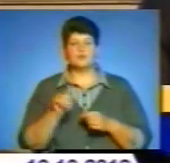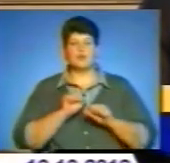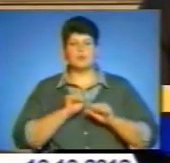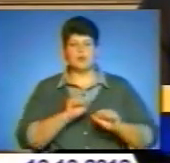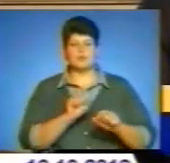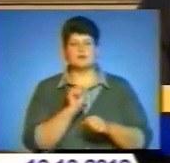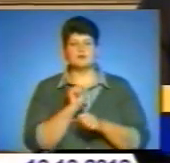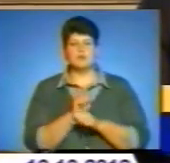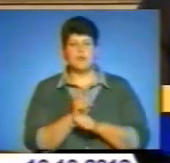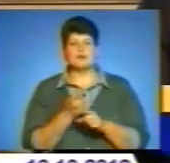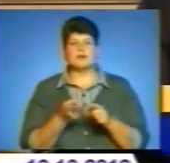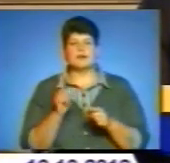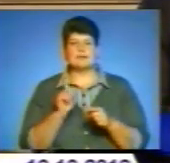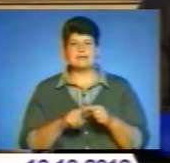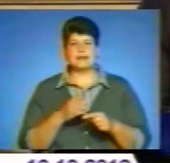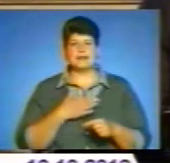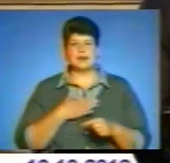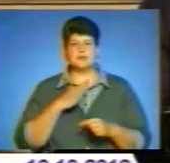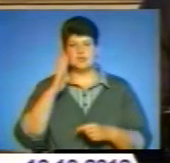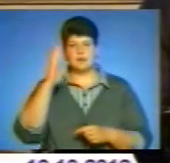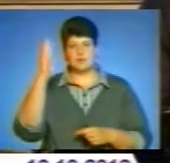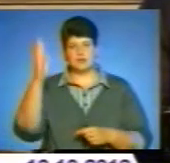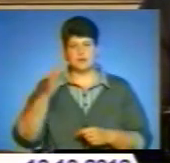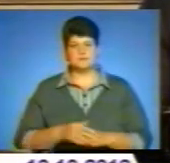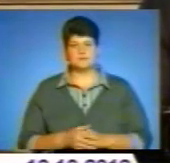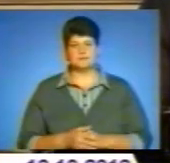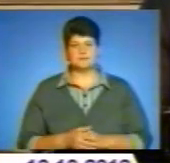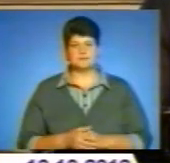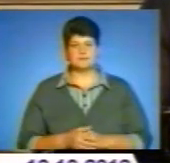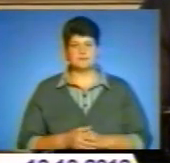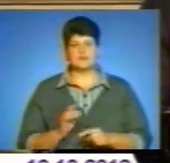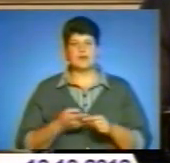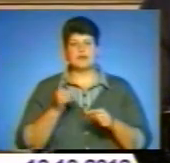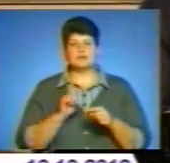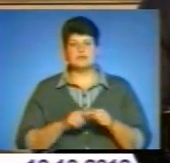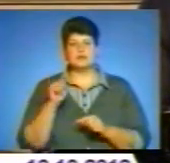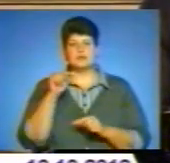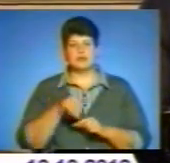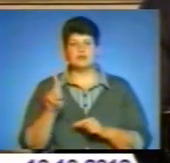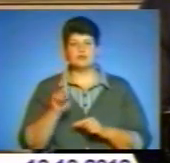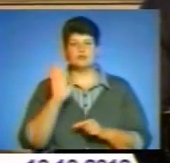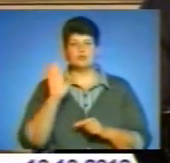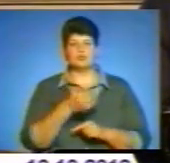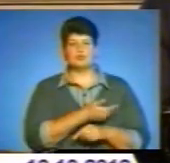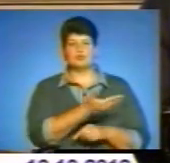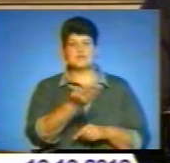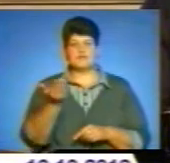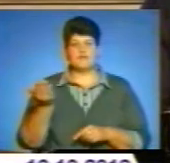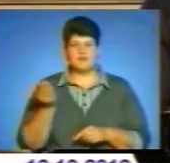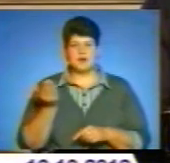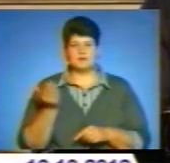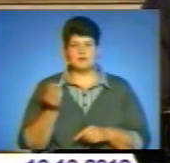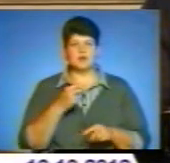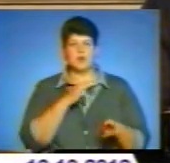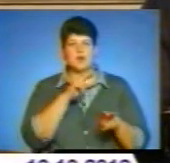замовлення – це наше майбутнє, це те, на що ми будемо з